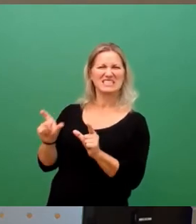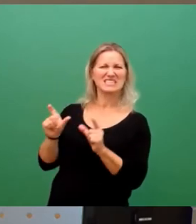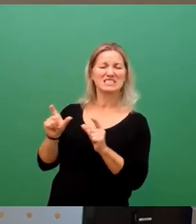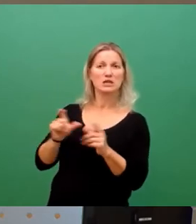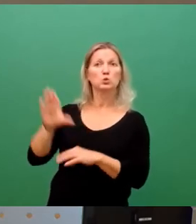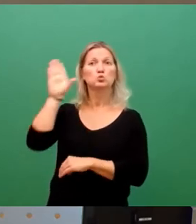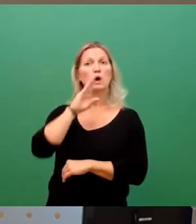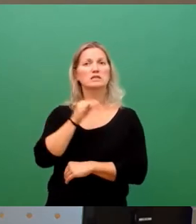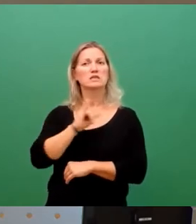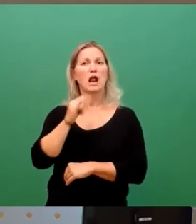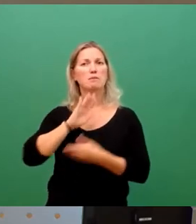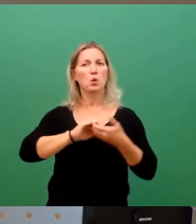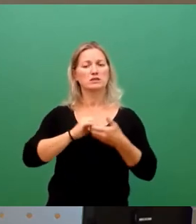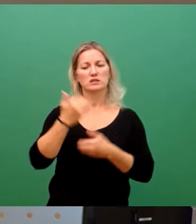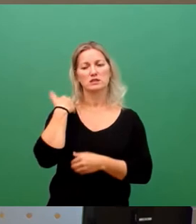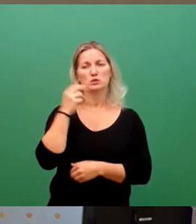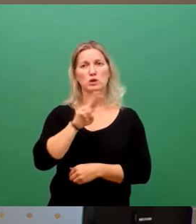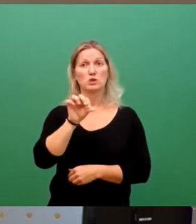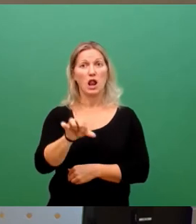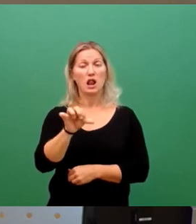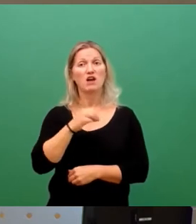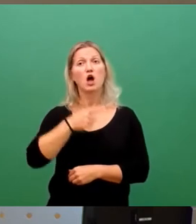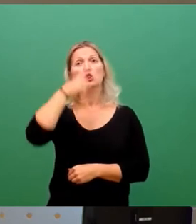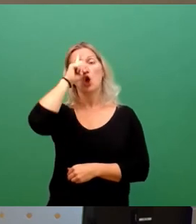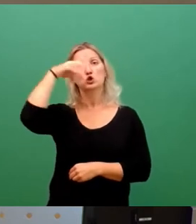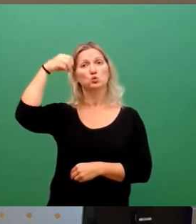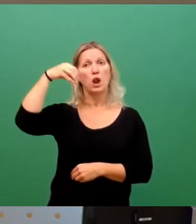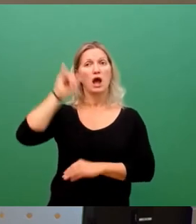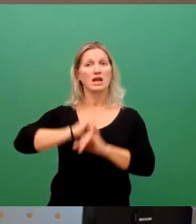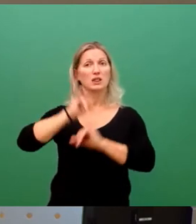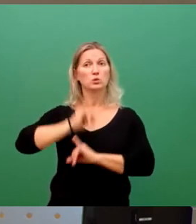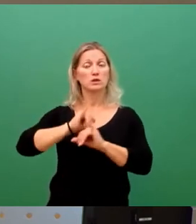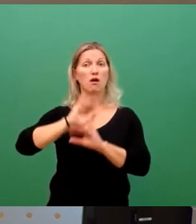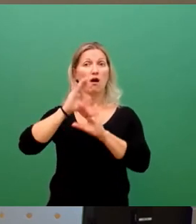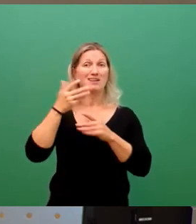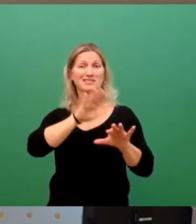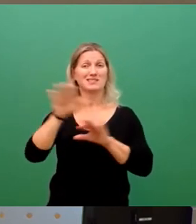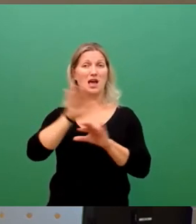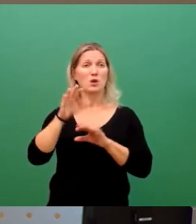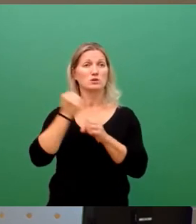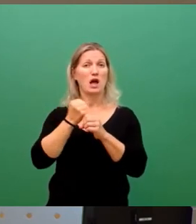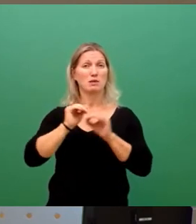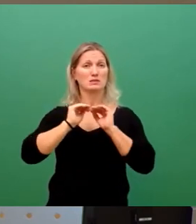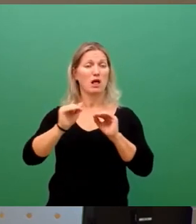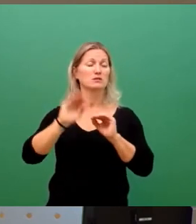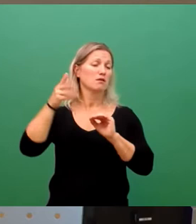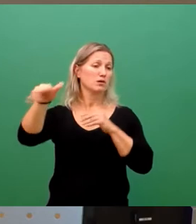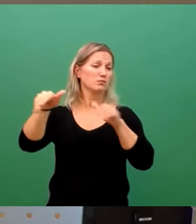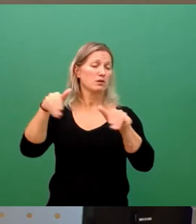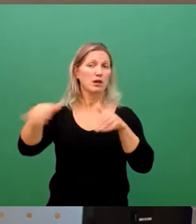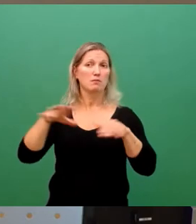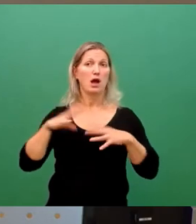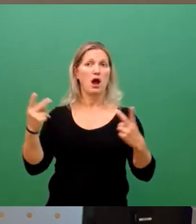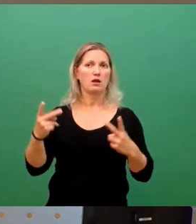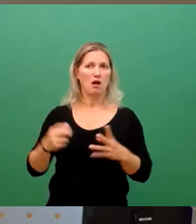2011 die deutsche Solarindustrie mit zehntausenden Arbeitsplätzen kaltblödig über die Klinge springen lassen. Aber was